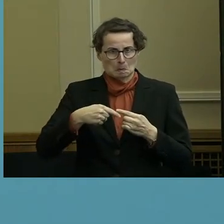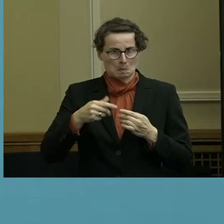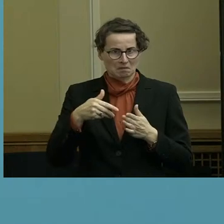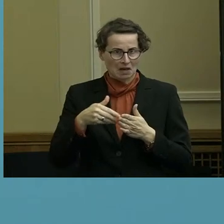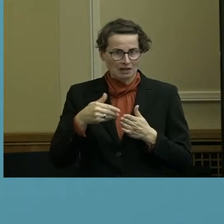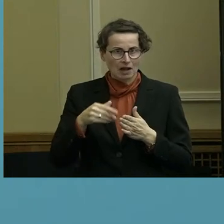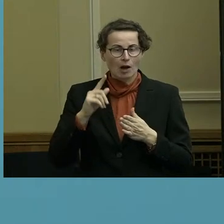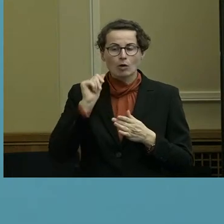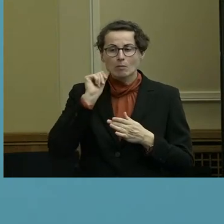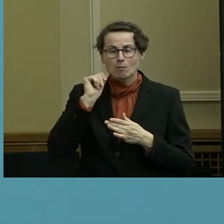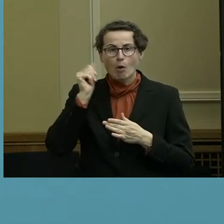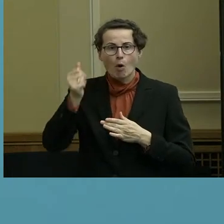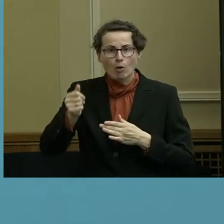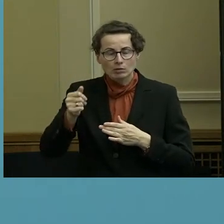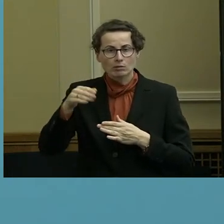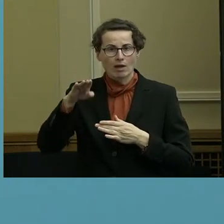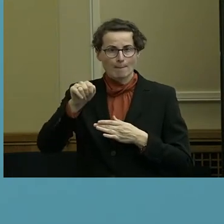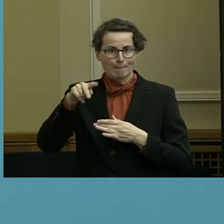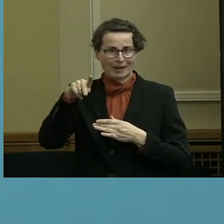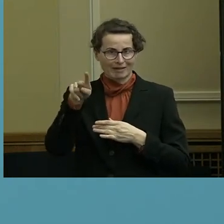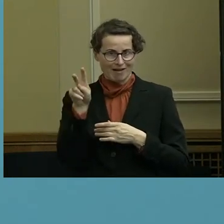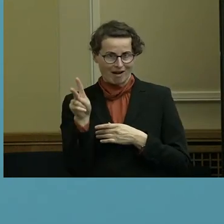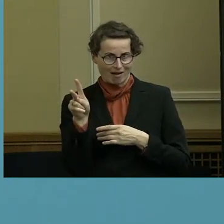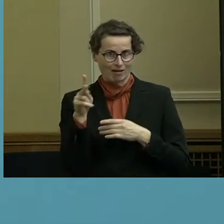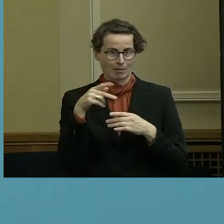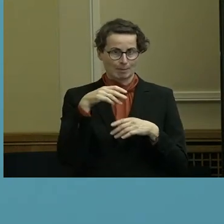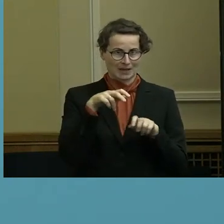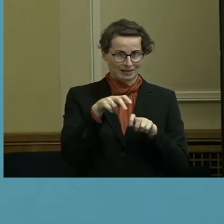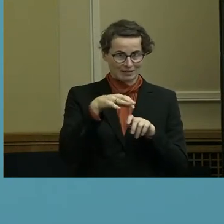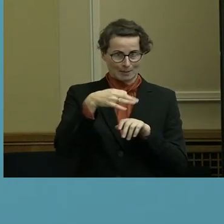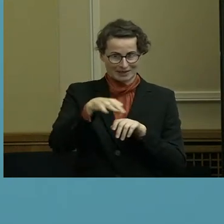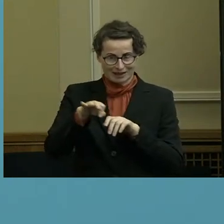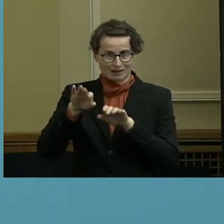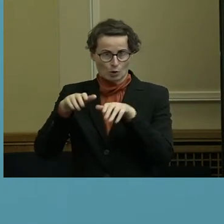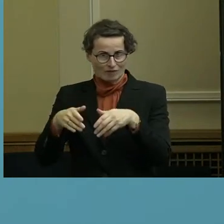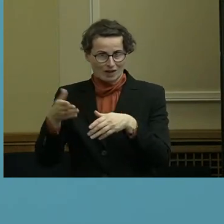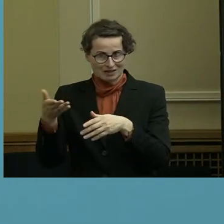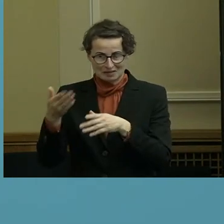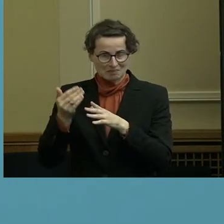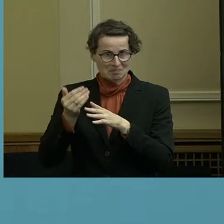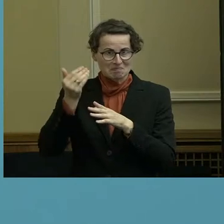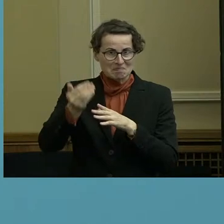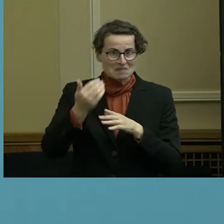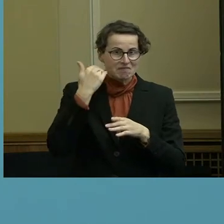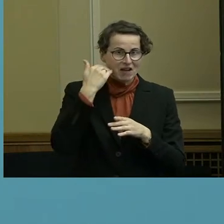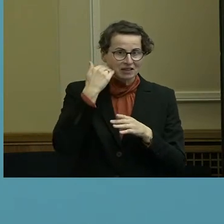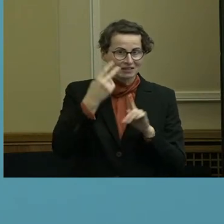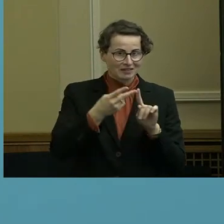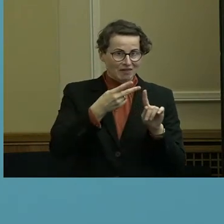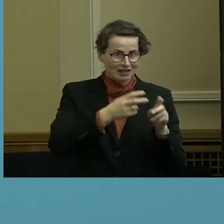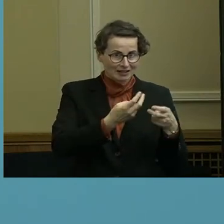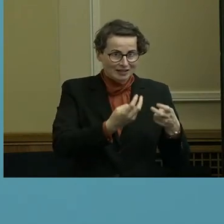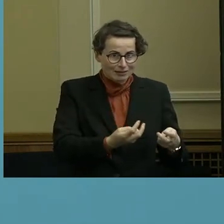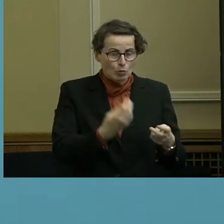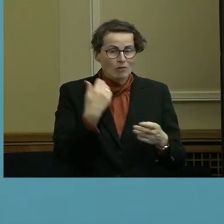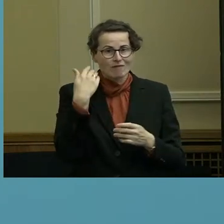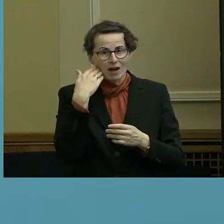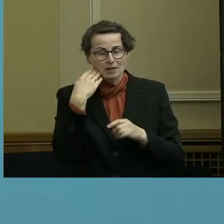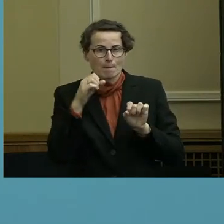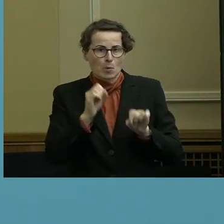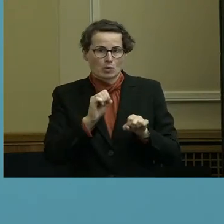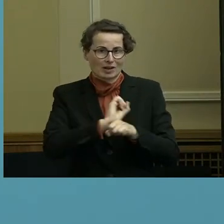auf das, was MPK-mäßig entschieden wird, auf eine mögliche weitere Senatssitzung? Wann werden möglicherweise dann die Corona-Bestimmungen in Berlin